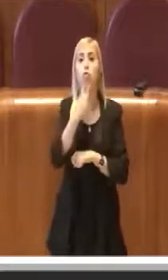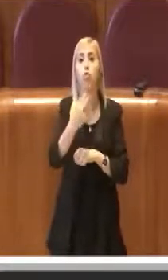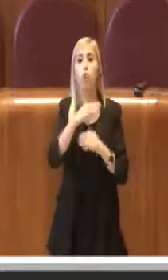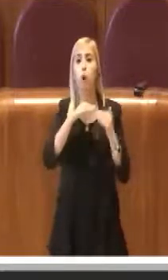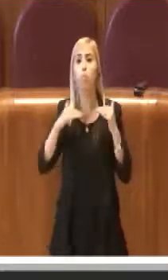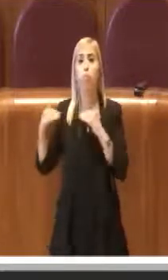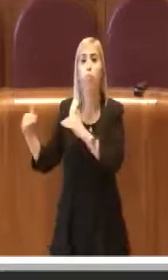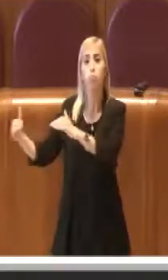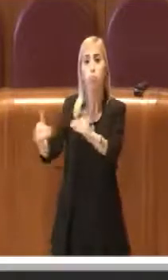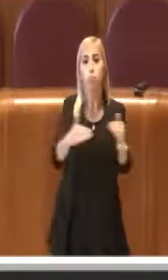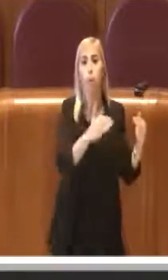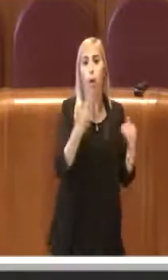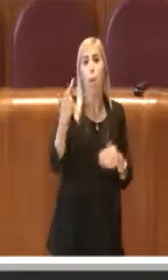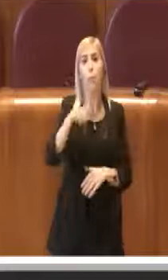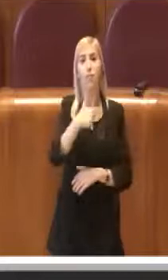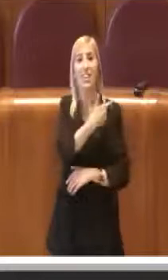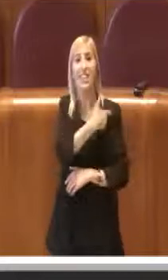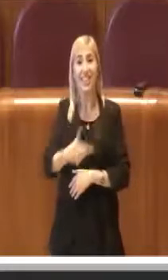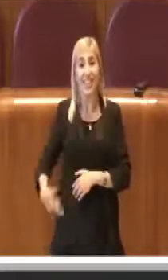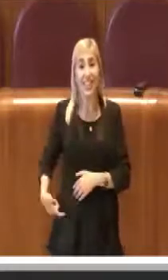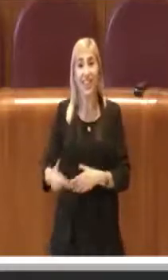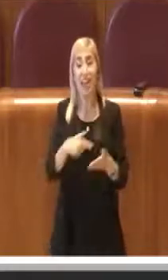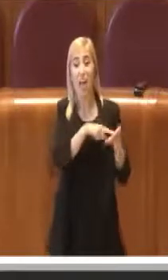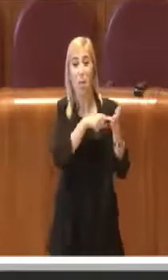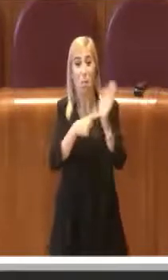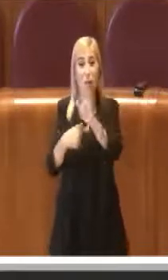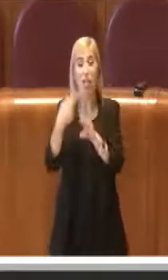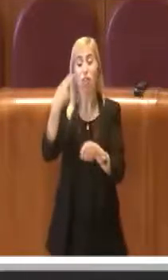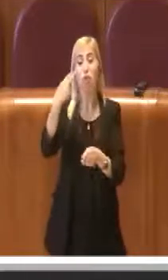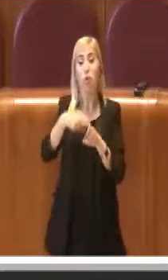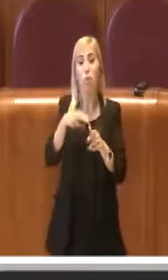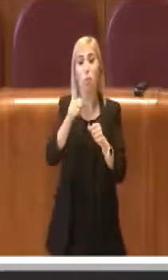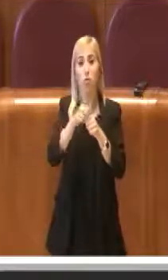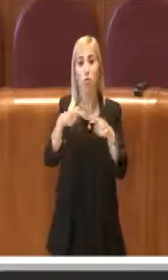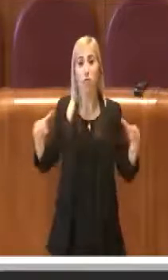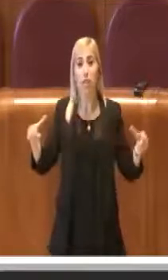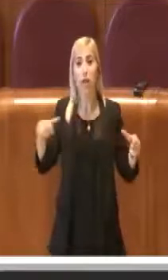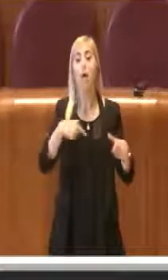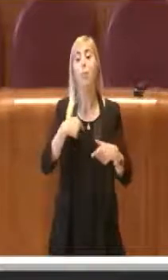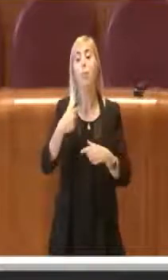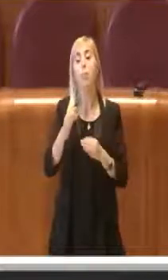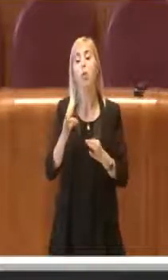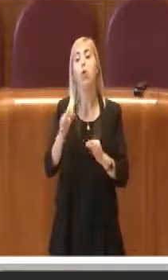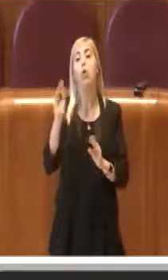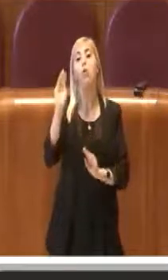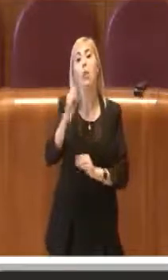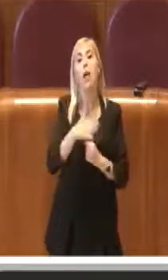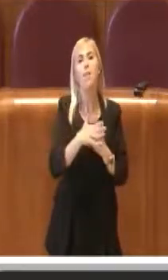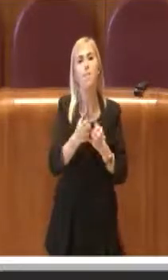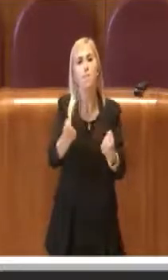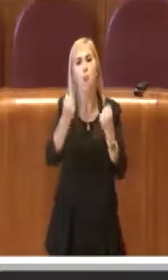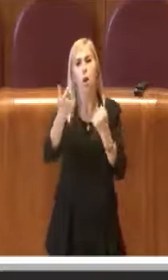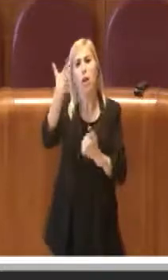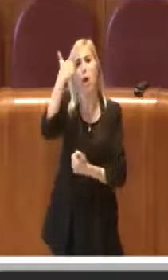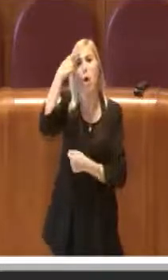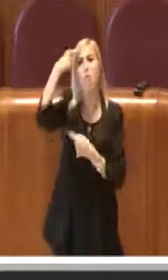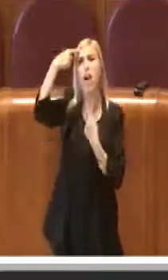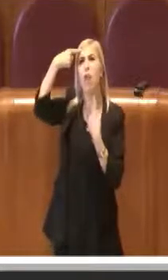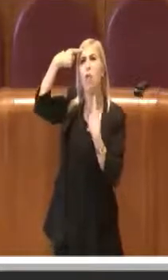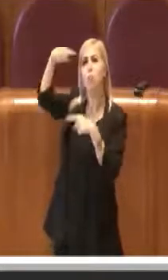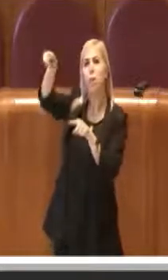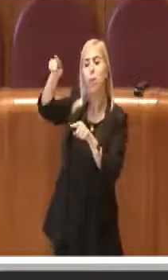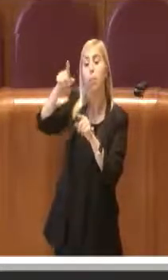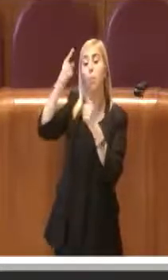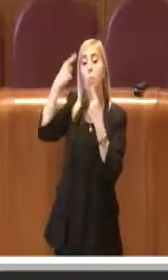che rappresenta tutta la città si fa portavoce di una richiesta forte nei confronti del governo per